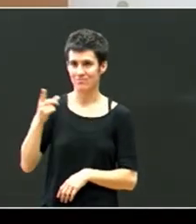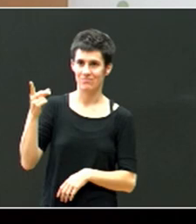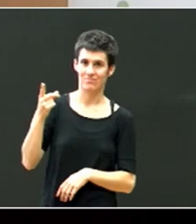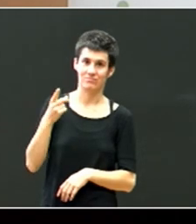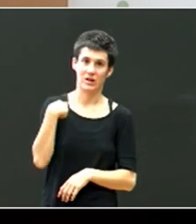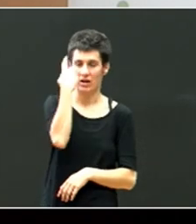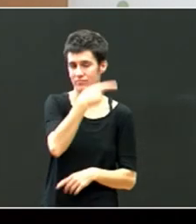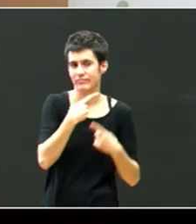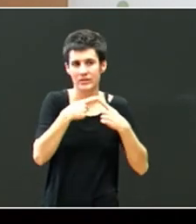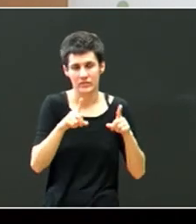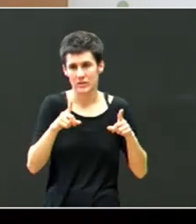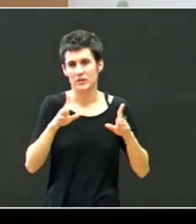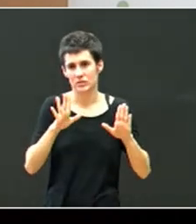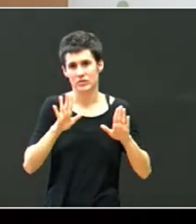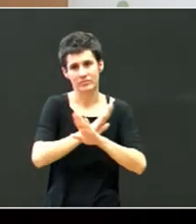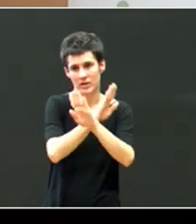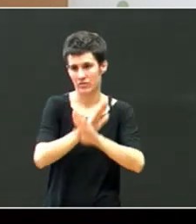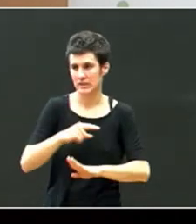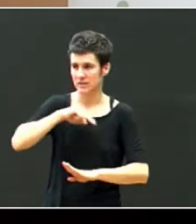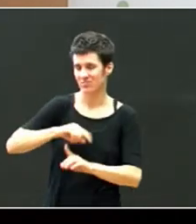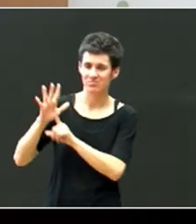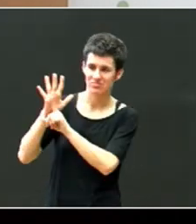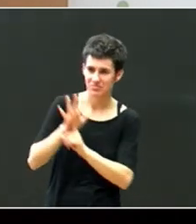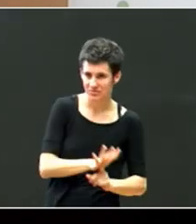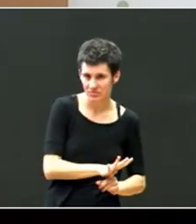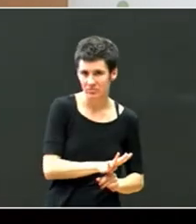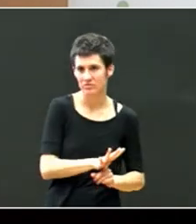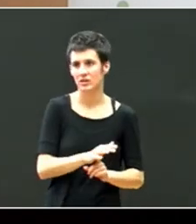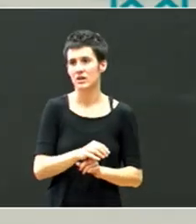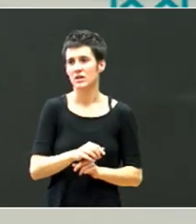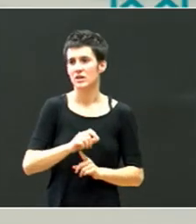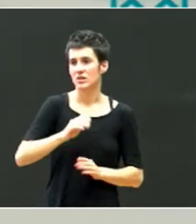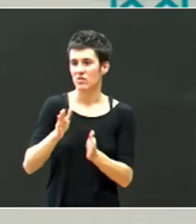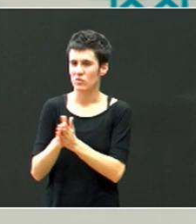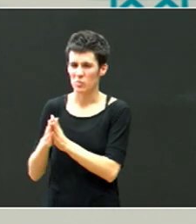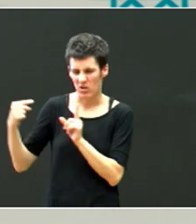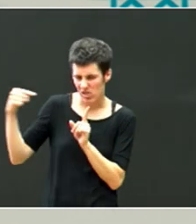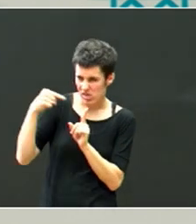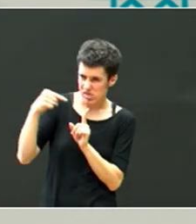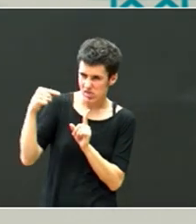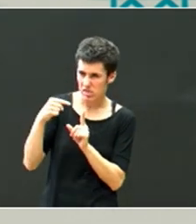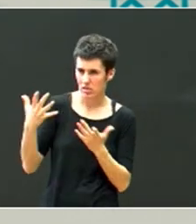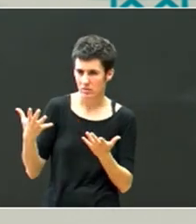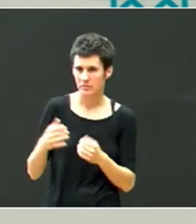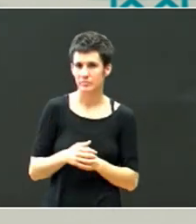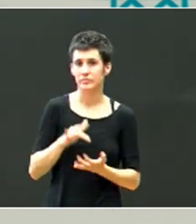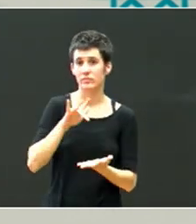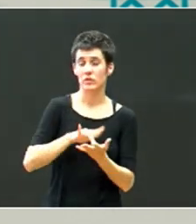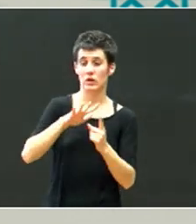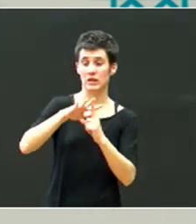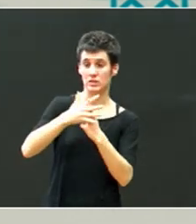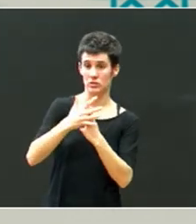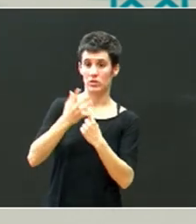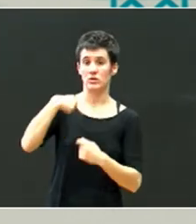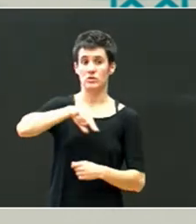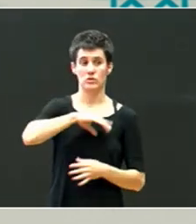dute diskriminazioa, bulin, eta abar. Bueno, horren aurrien, ba haukogu, horri alde bat,